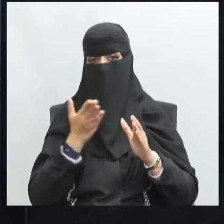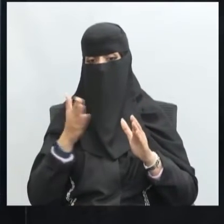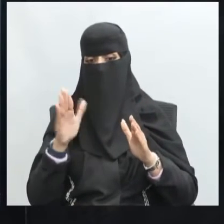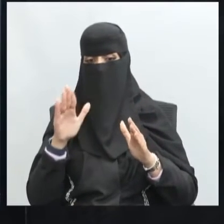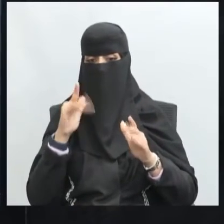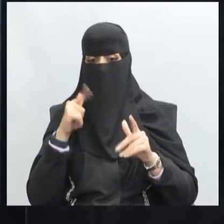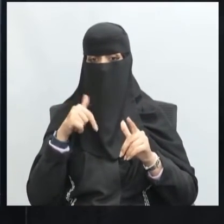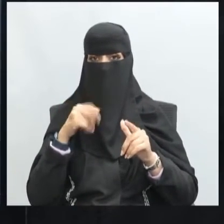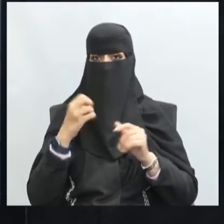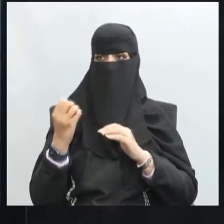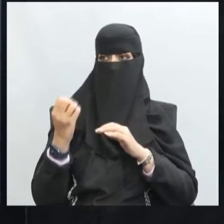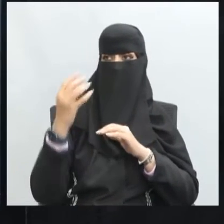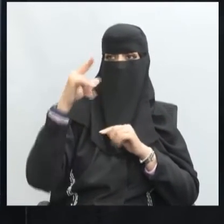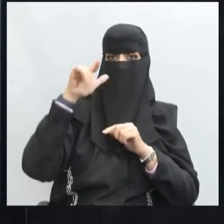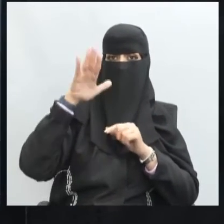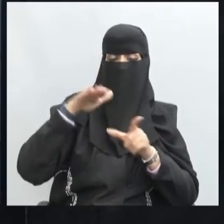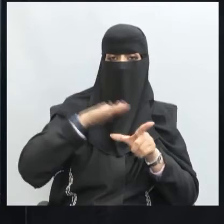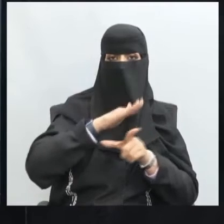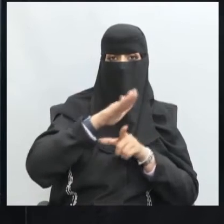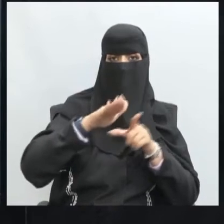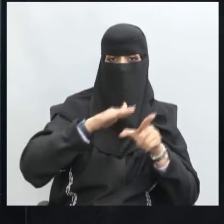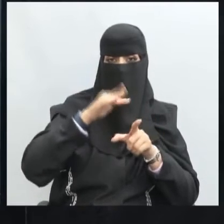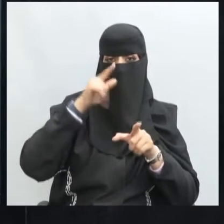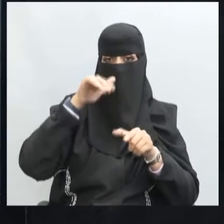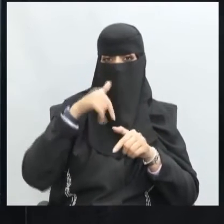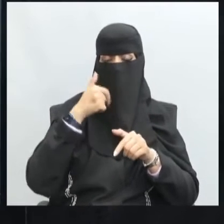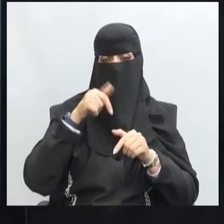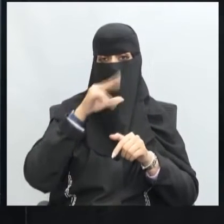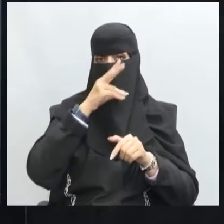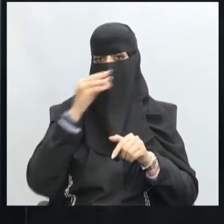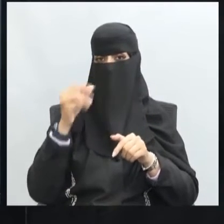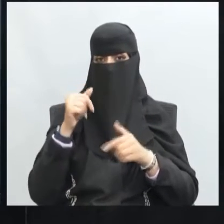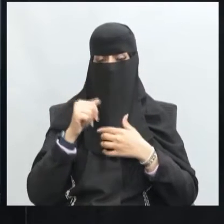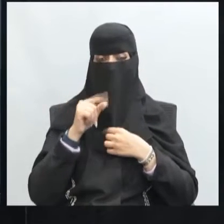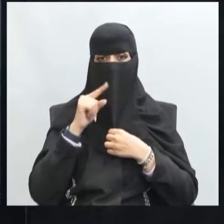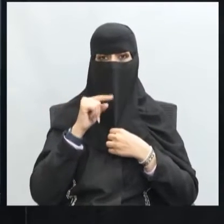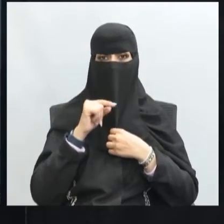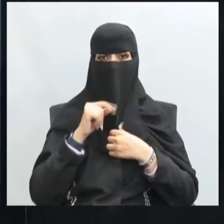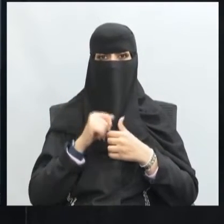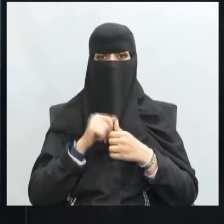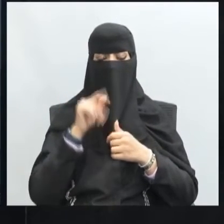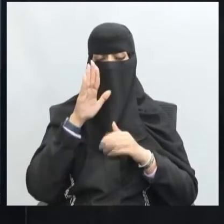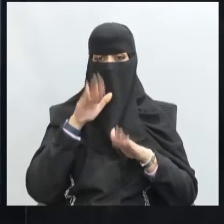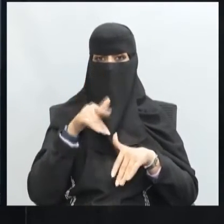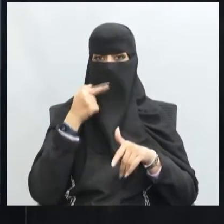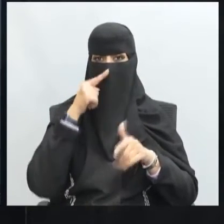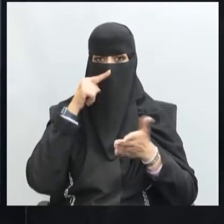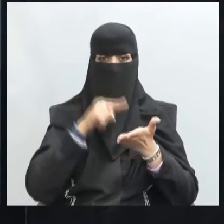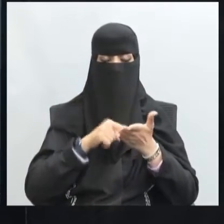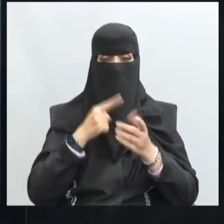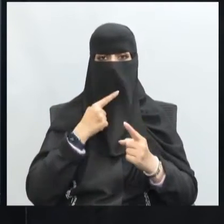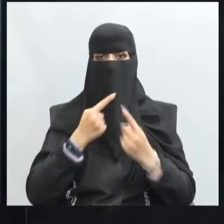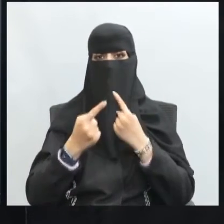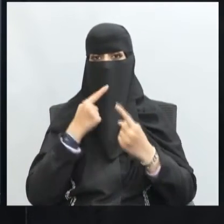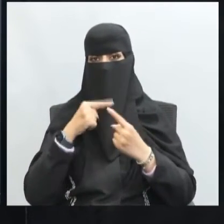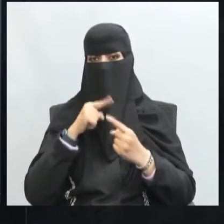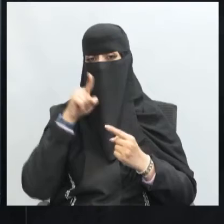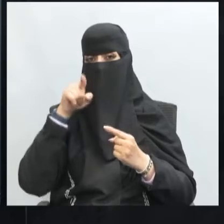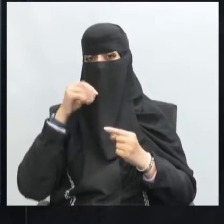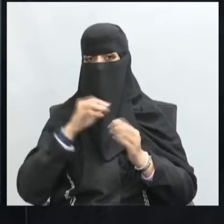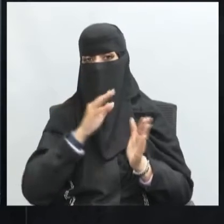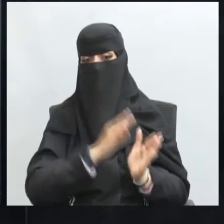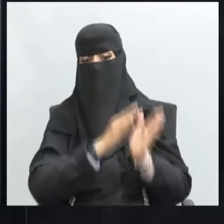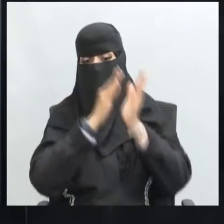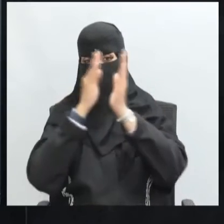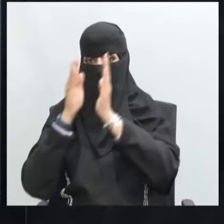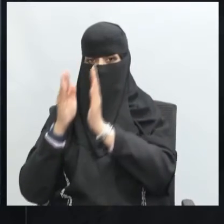إظهار الجانب المشرق للوطن وأبنائه ذكرنا أن الحوار هو ينقل